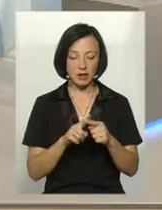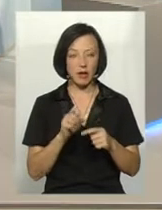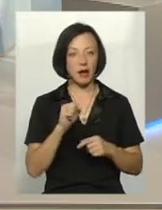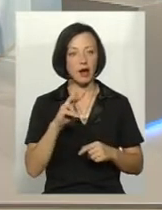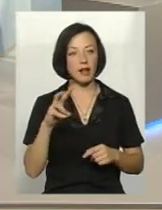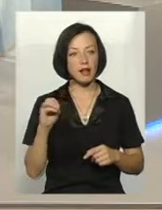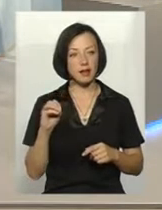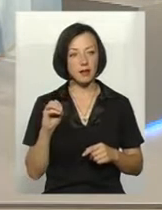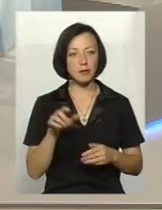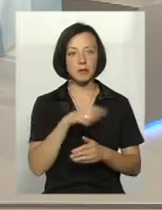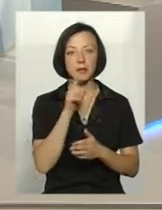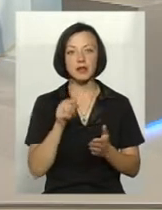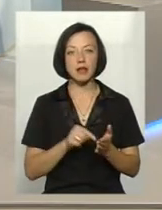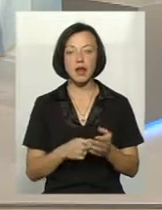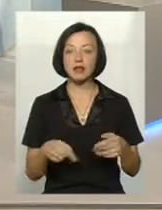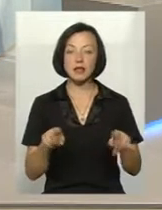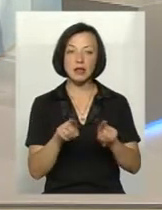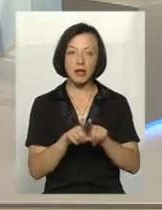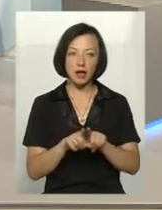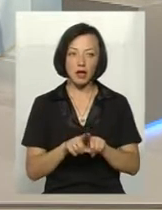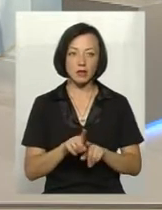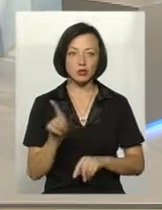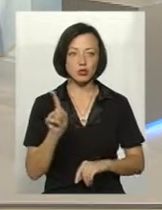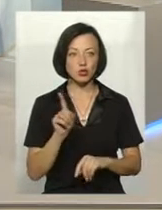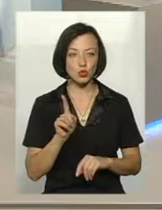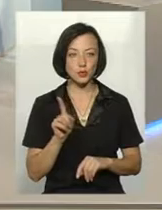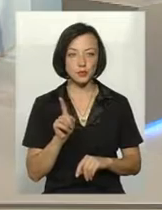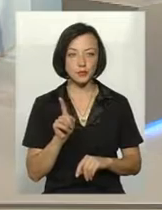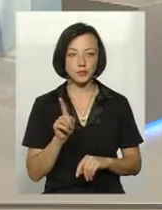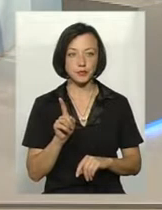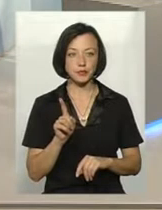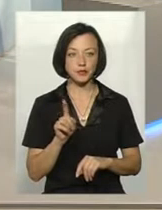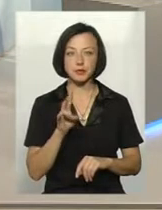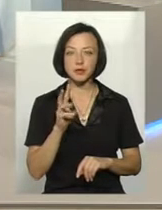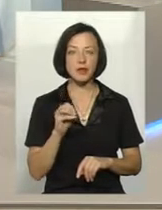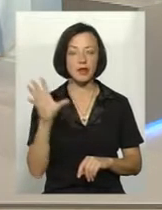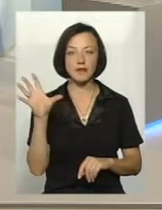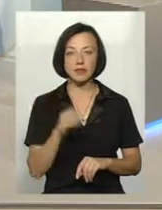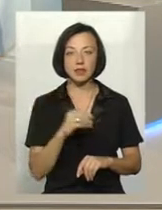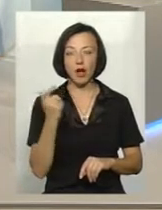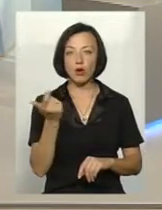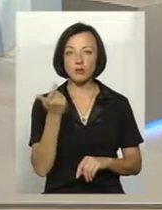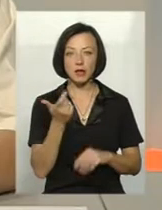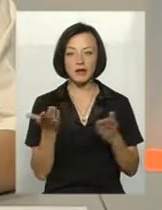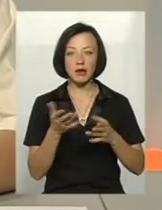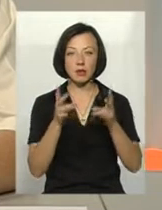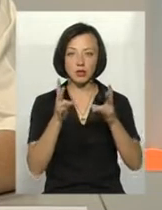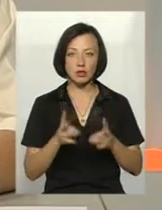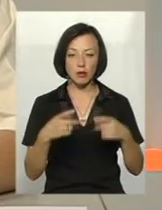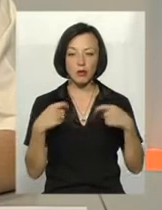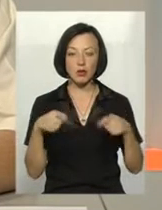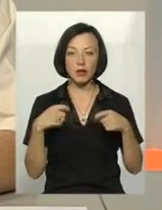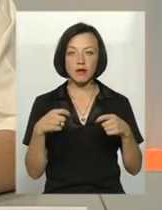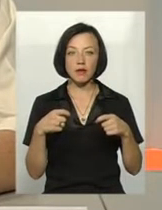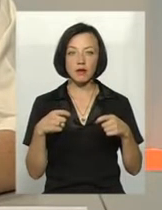Але питання тут стоїть таке, що не всі господарства, які постраждали, вони подавали